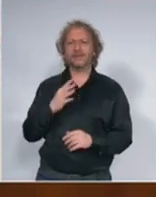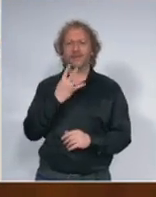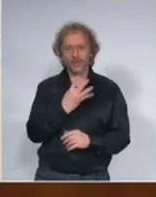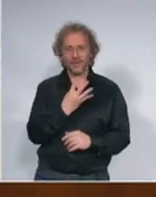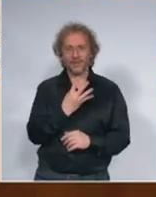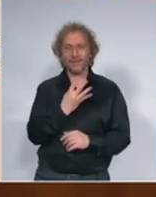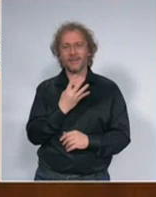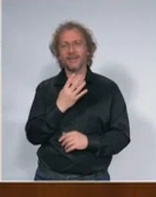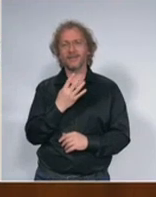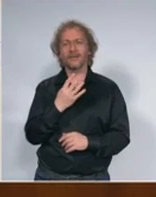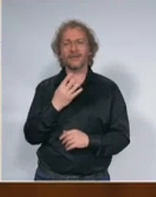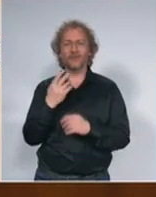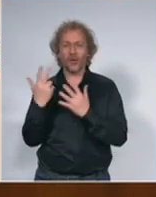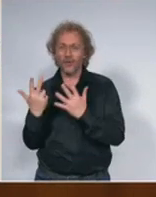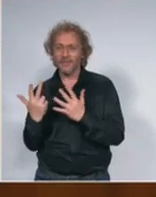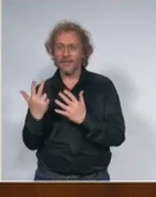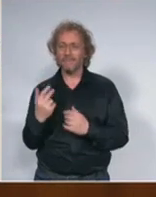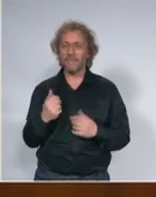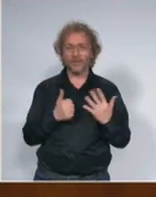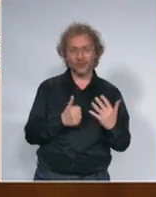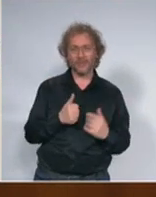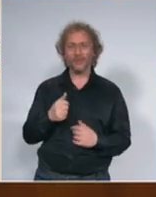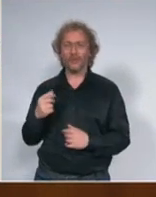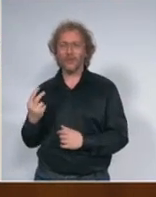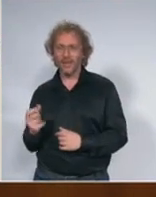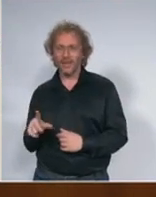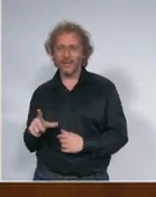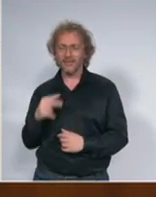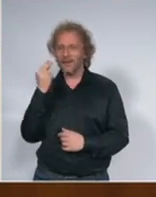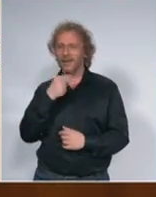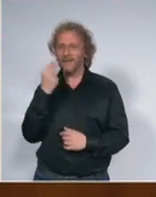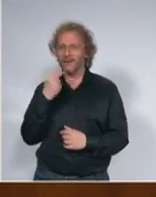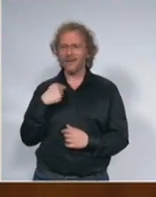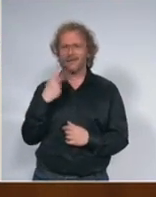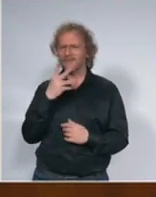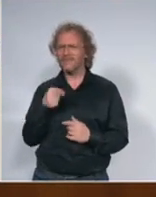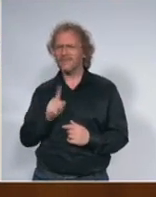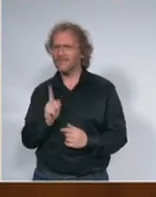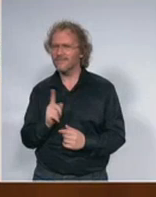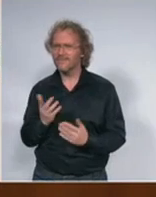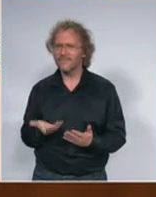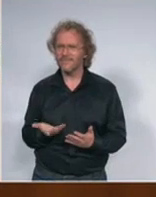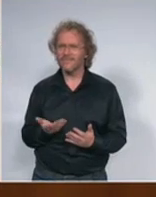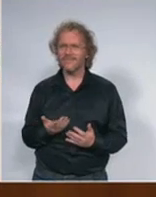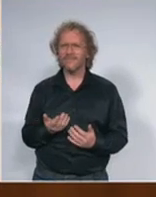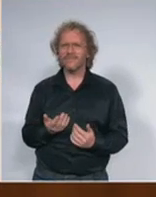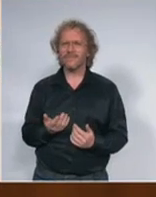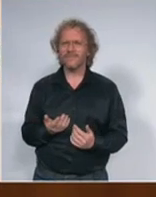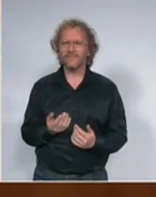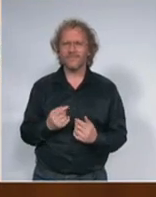6 do 12 ili ne znam koliko nedelja znamo šta je poenter dakle eksponencijalna skala